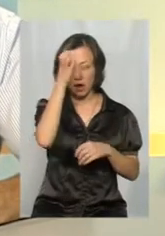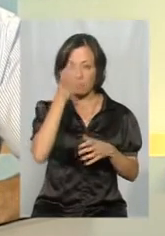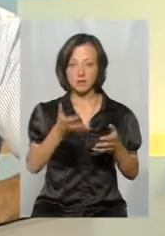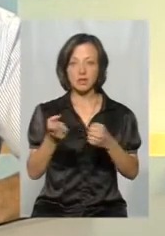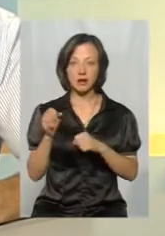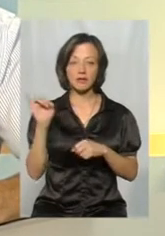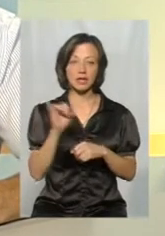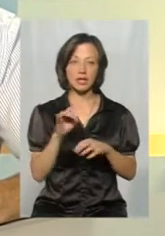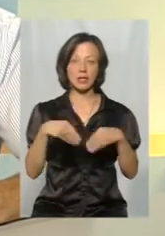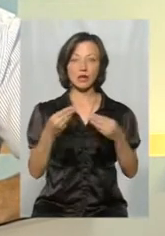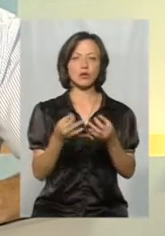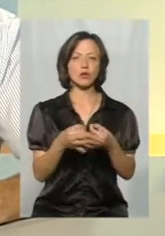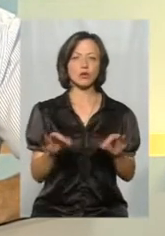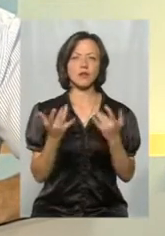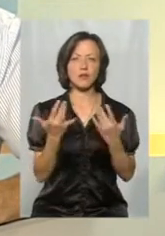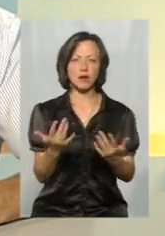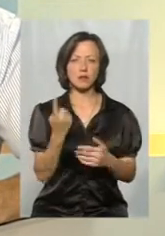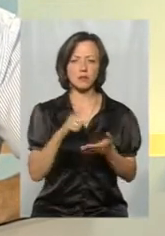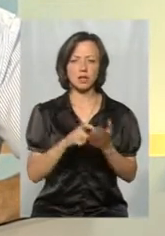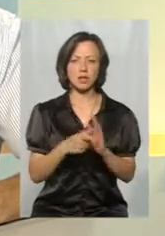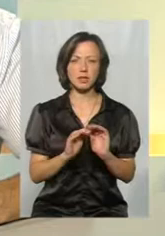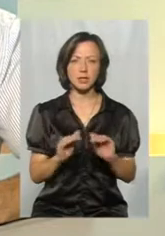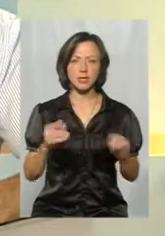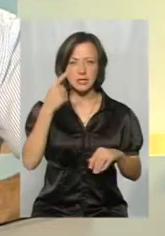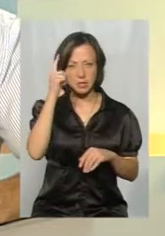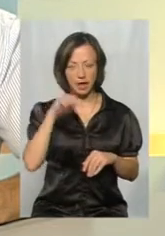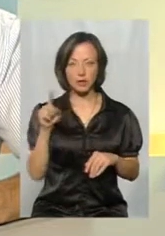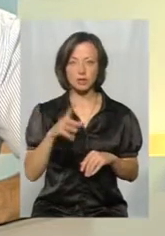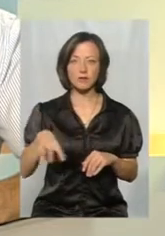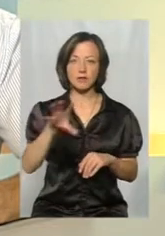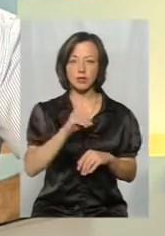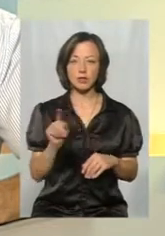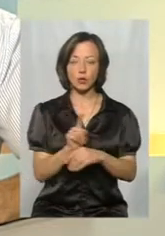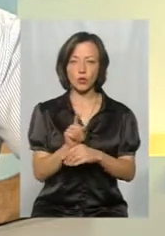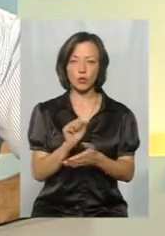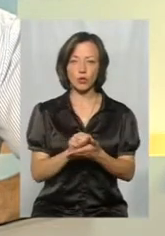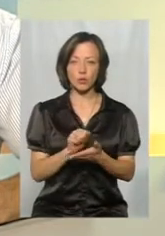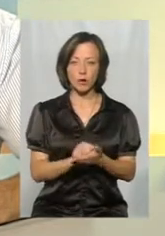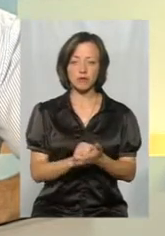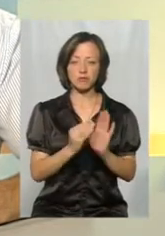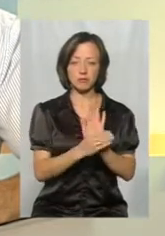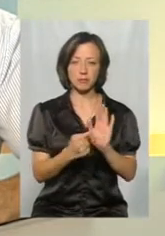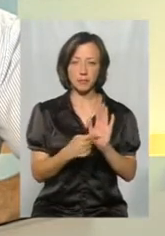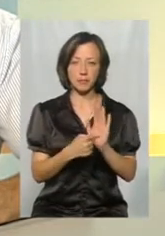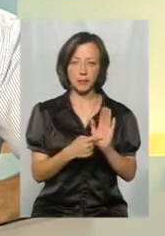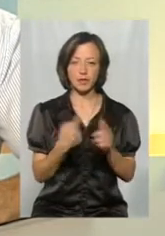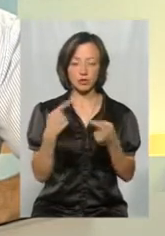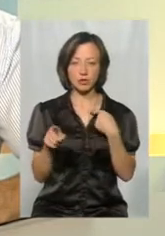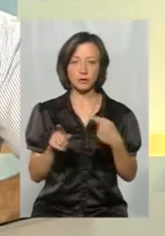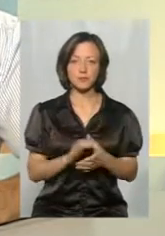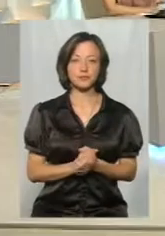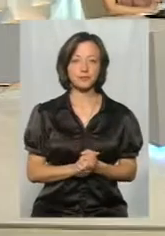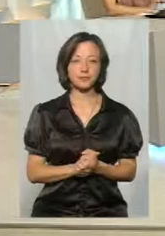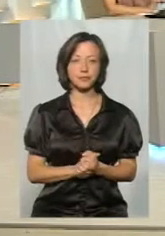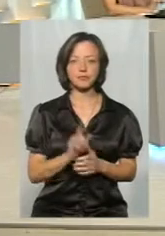і надав їй дозвіл набирати дітей в перший клас, коли він здає, що всі нормативні документи говорять про протилежному стороні. А, до